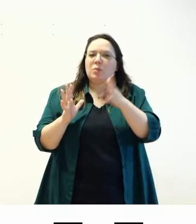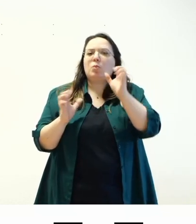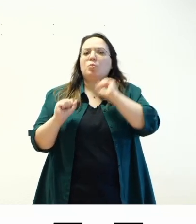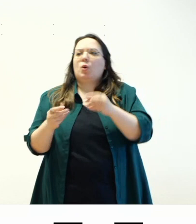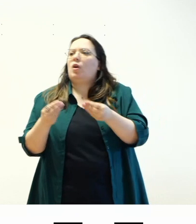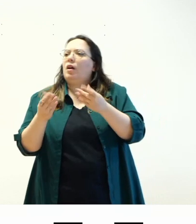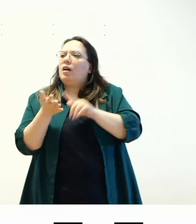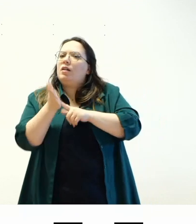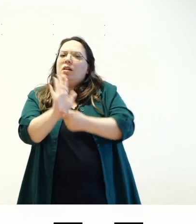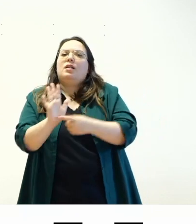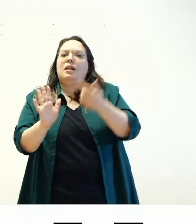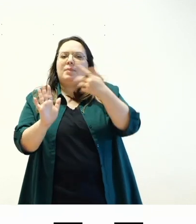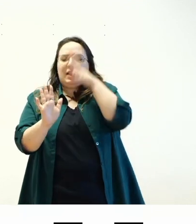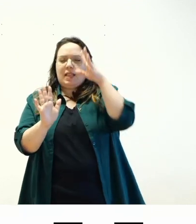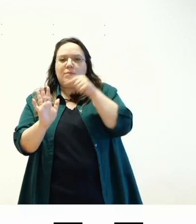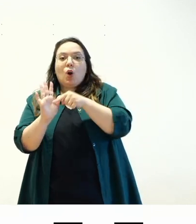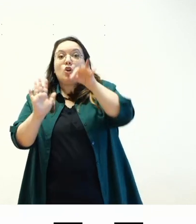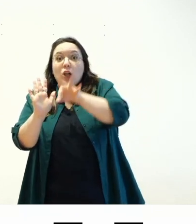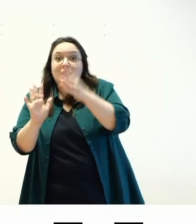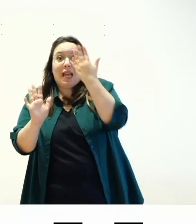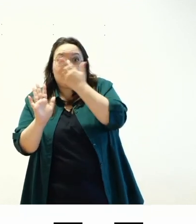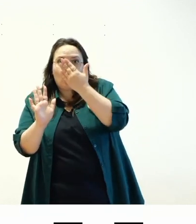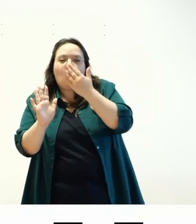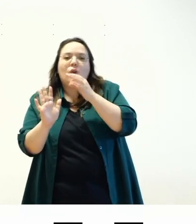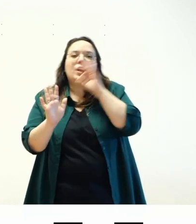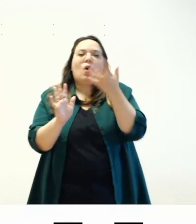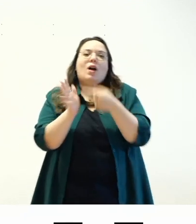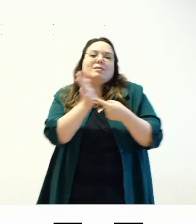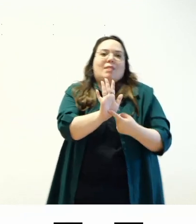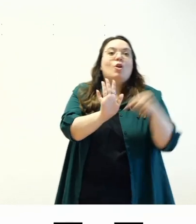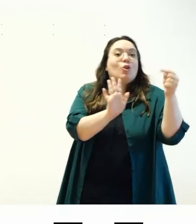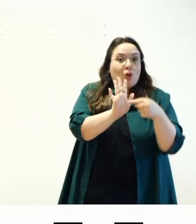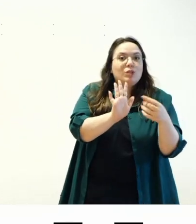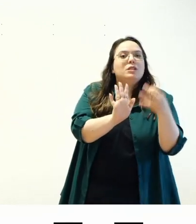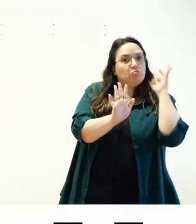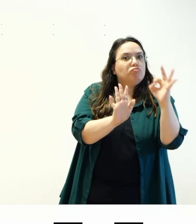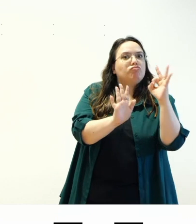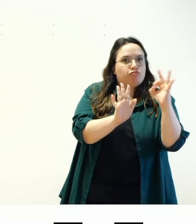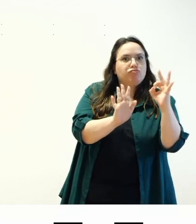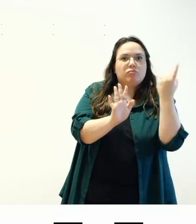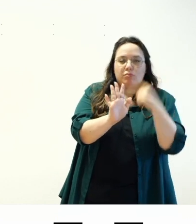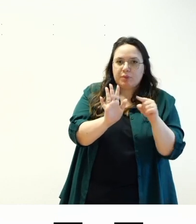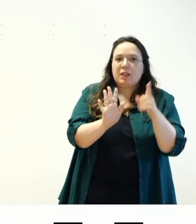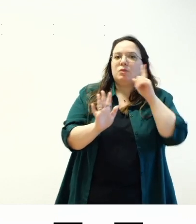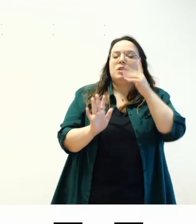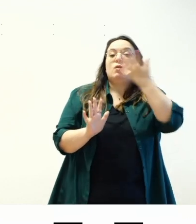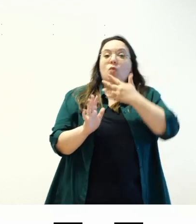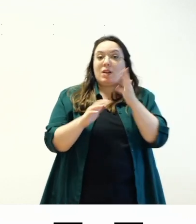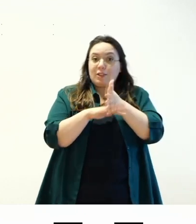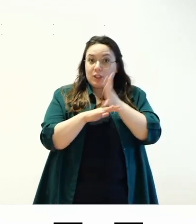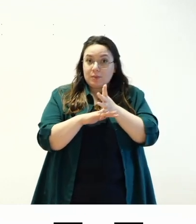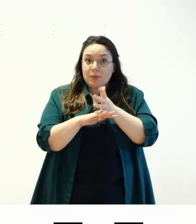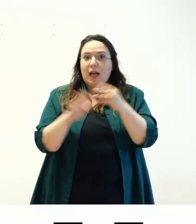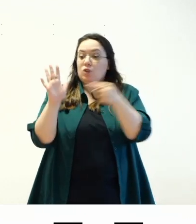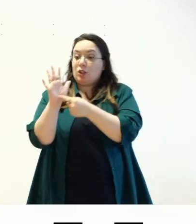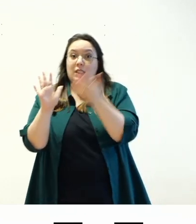per dirvi non fate così o anche degli esempi accettabili o degli esempi ottimali volete che il sito sia accessibile fate così